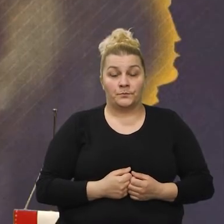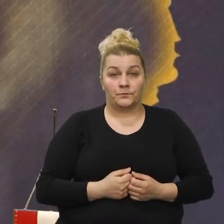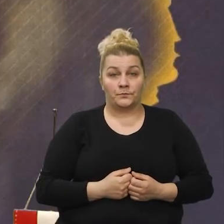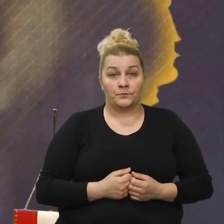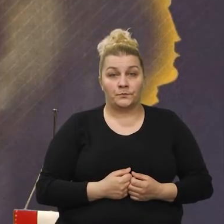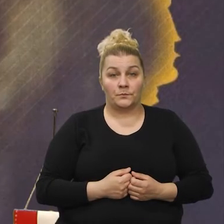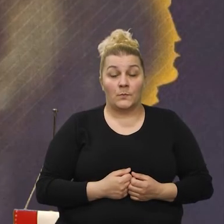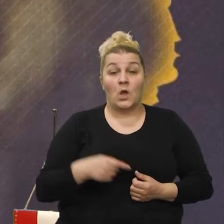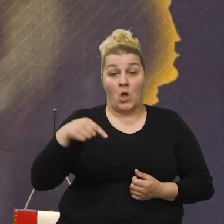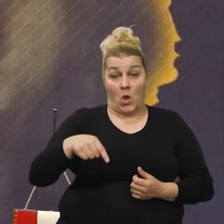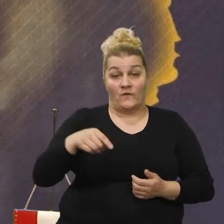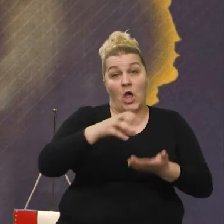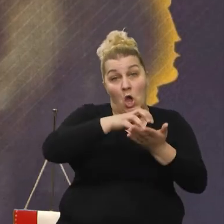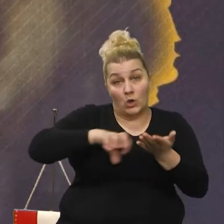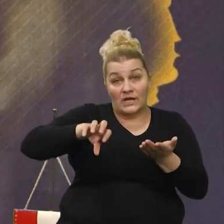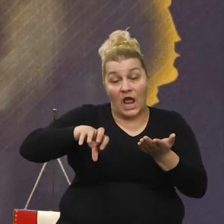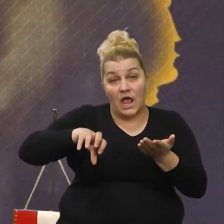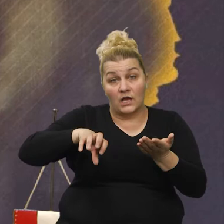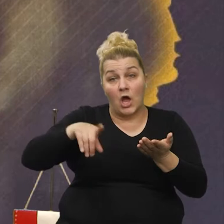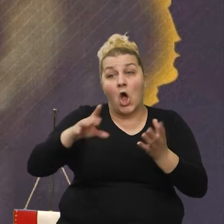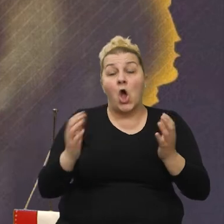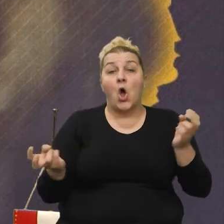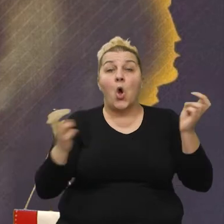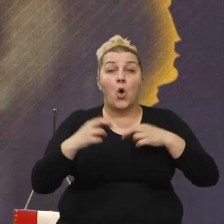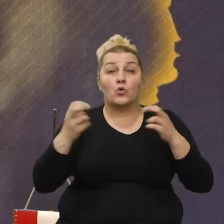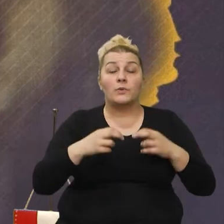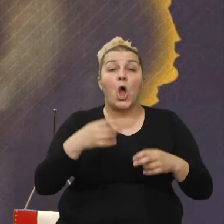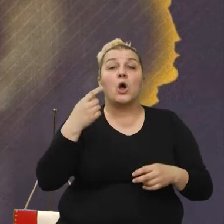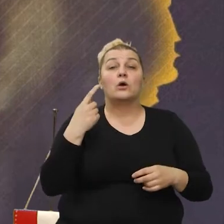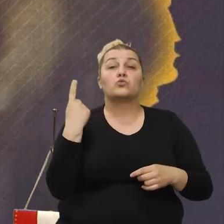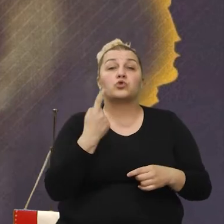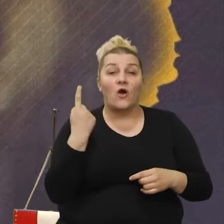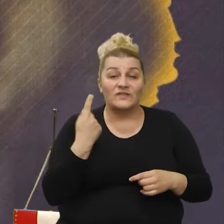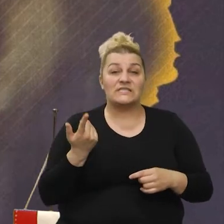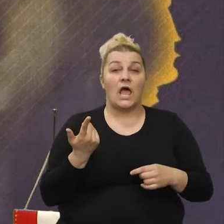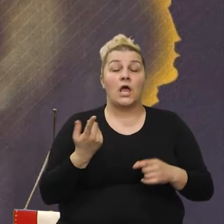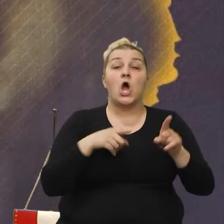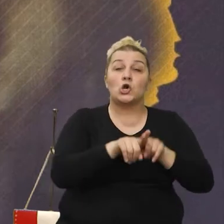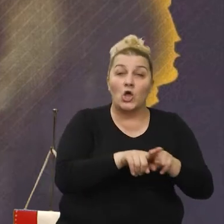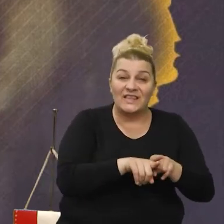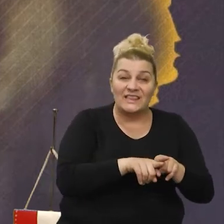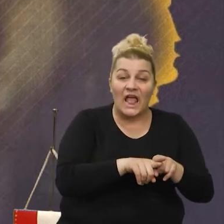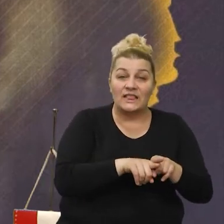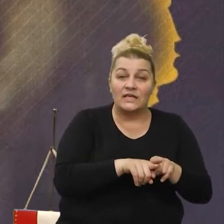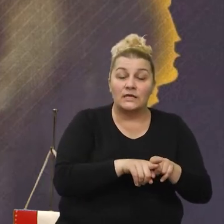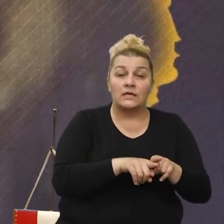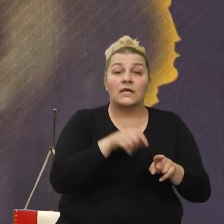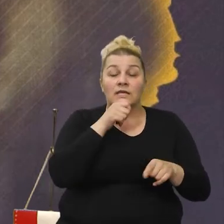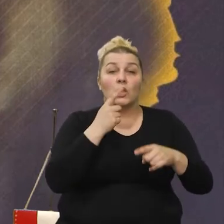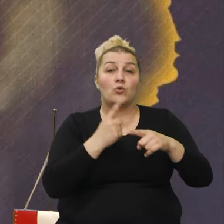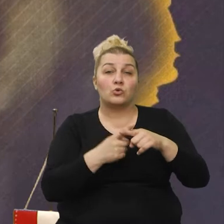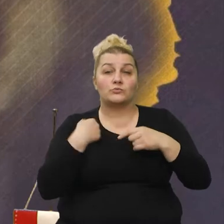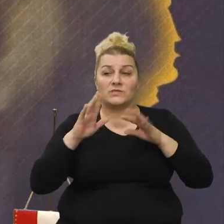Taj ogranak je okupljao Udovice, roditelje i imali smo